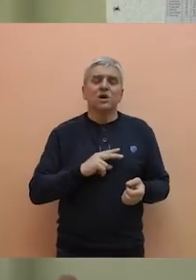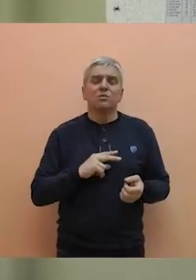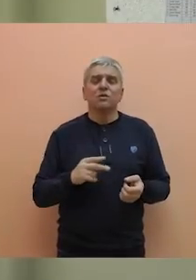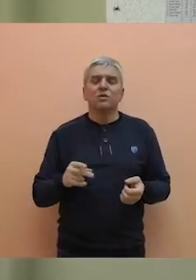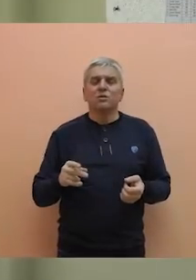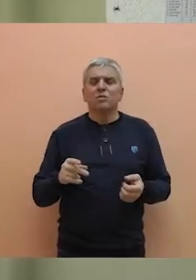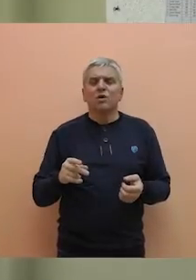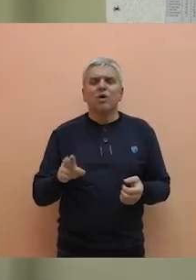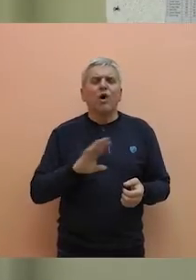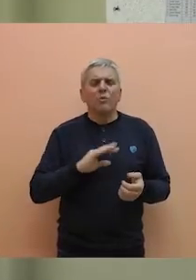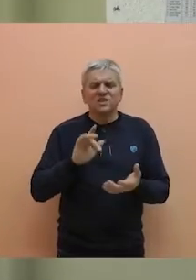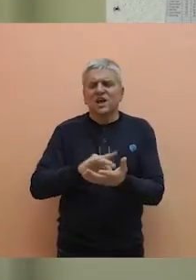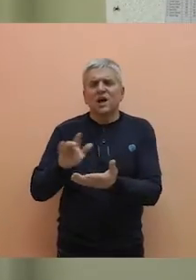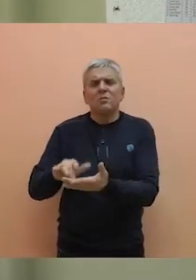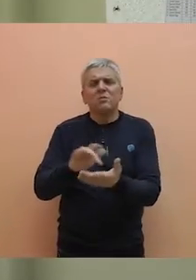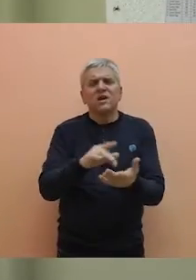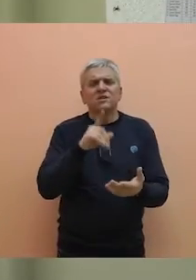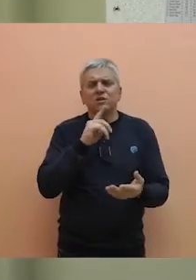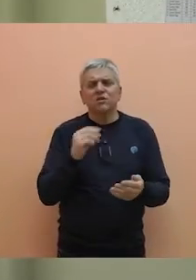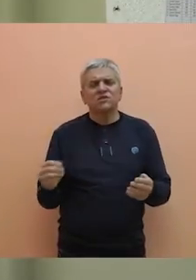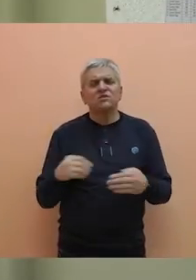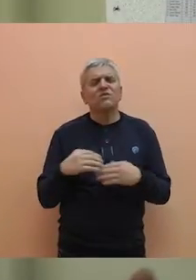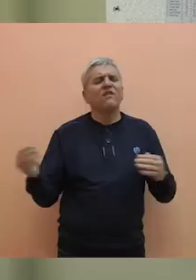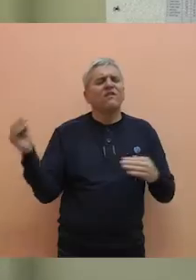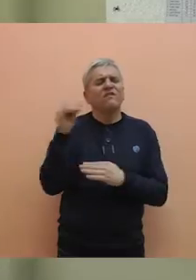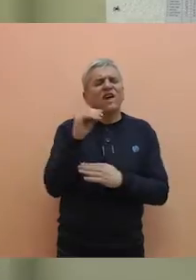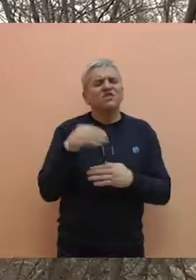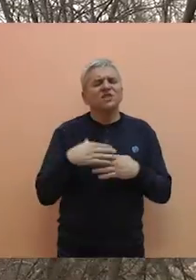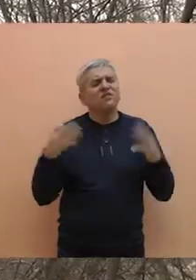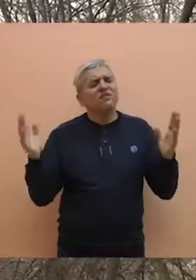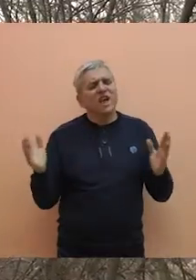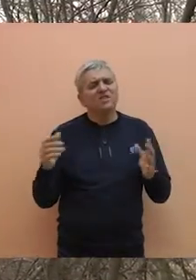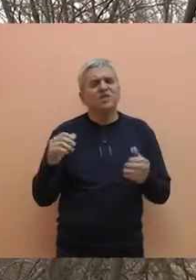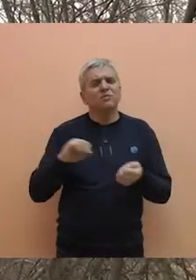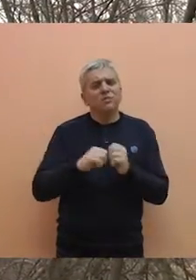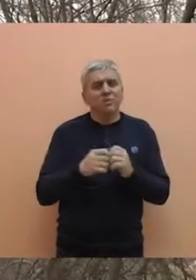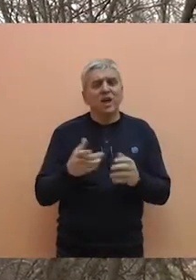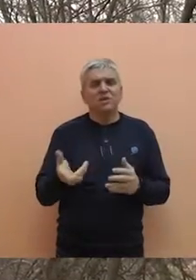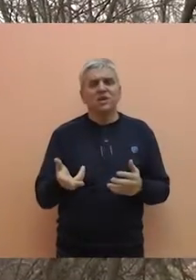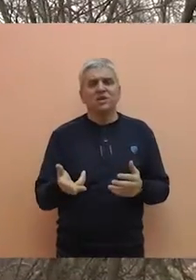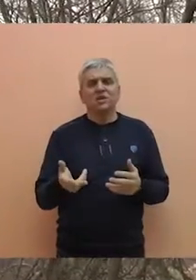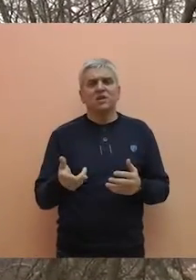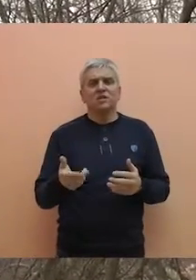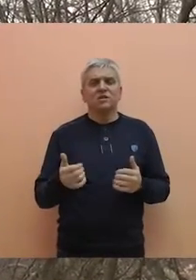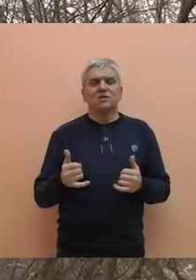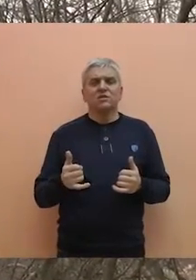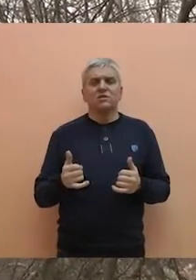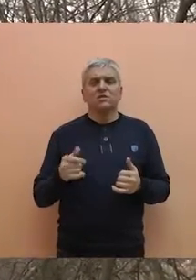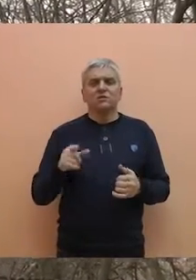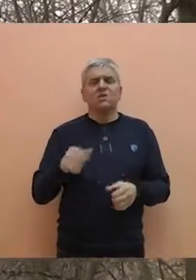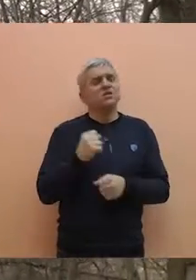krizne mesta koje su nam pod većim prioritetom. Definitivno ćemo i